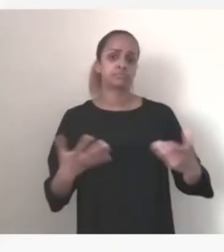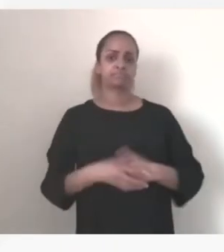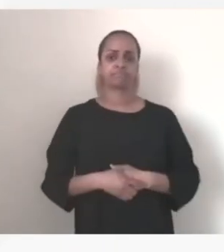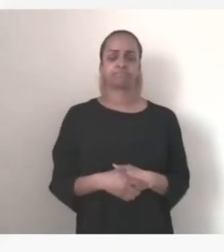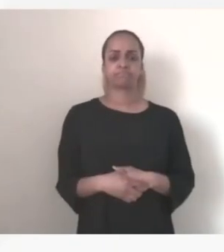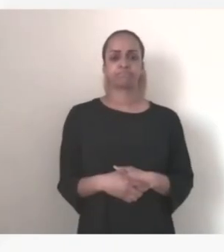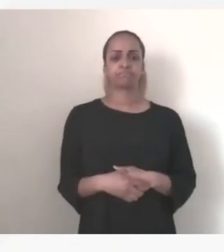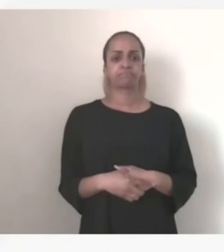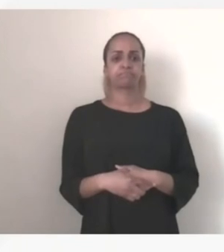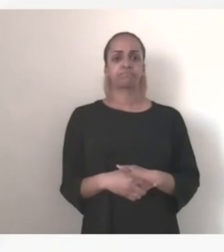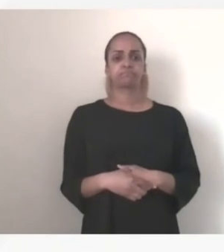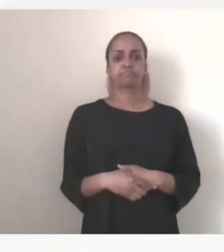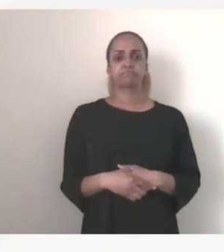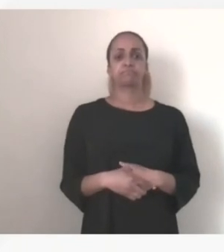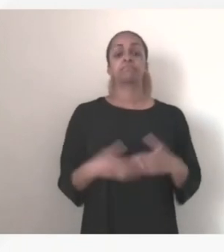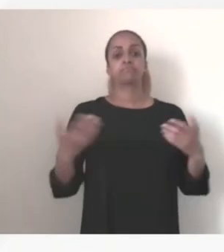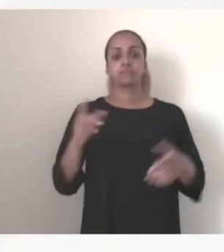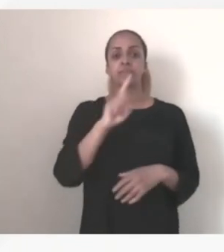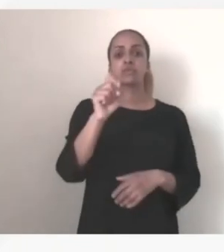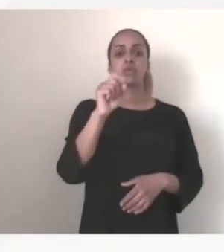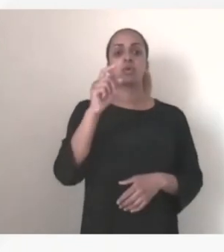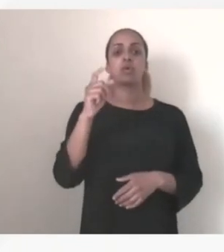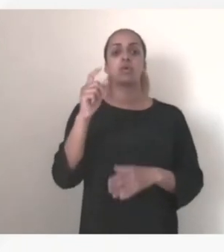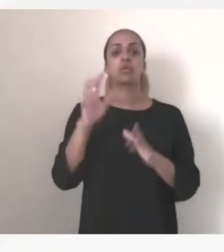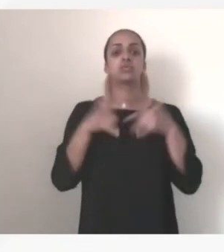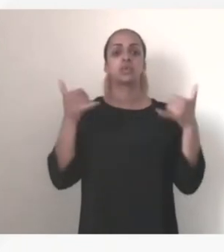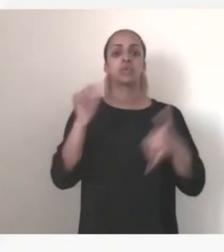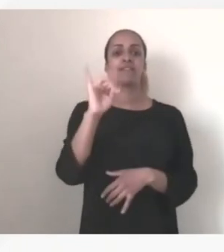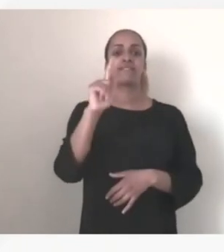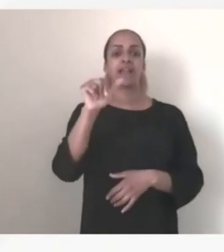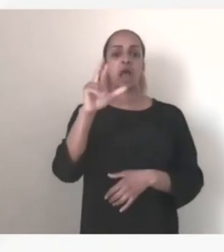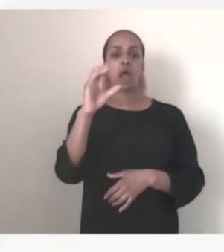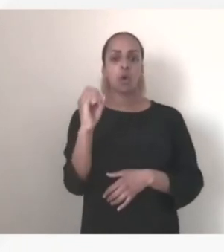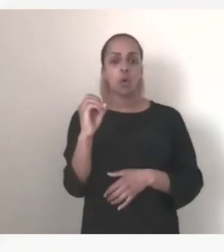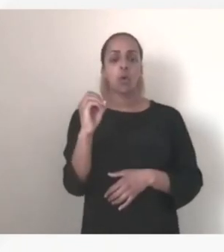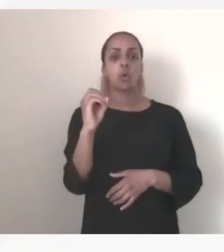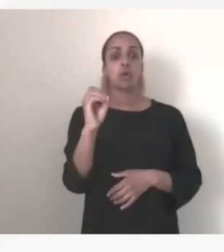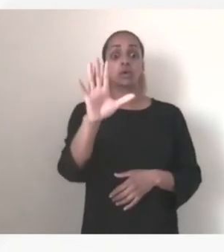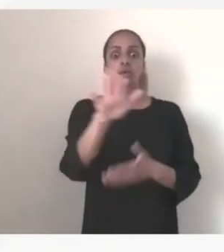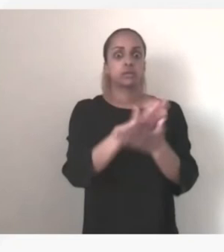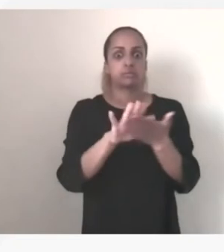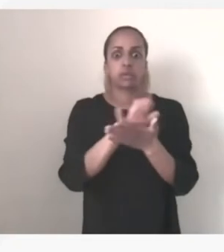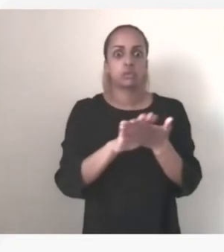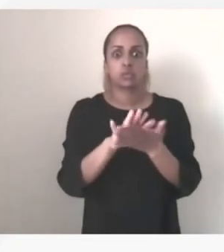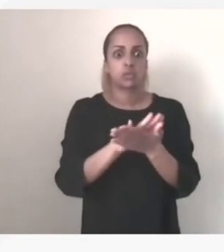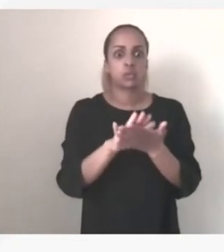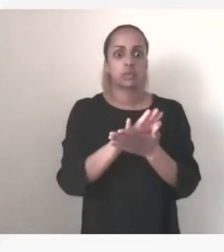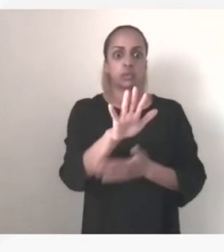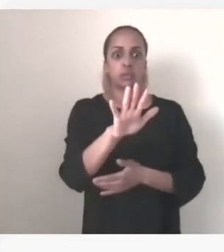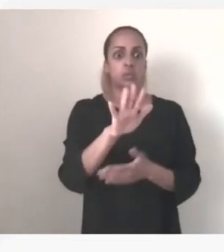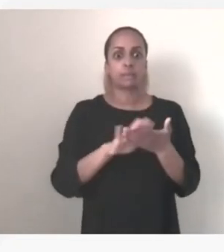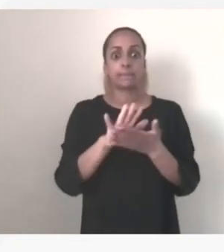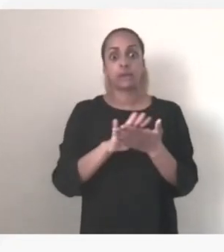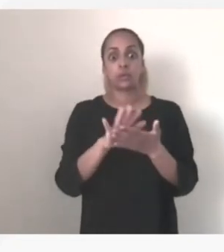j'ai des questions d'Elsa Bambaron du Figaro quelles sont les redondantes les redondantes pardon est-ce que vous on va prendre peut-être deux